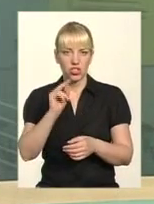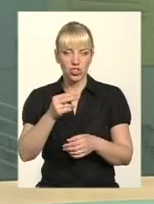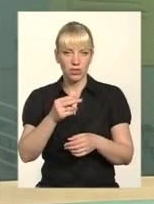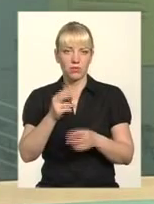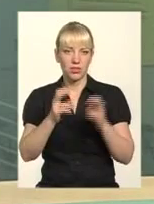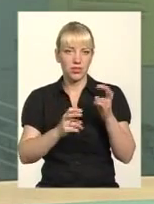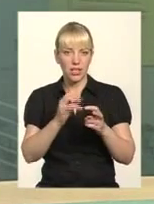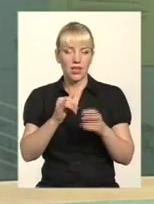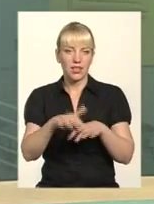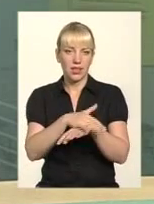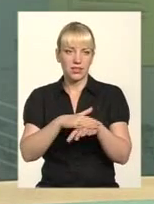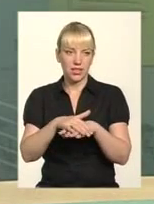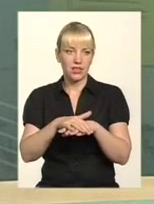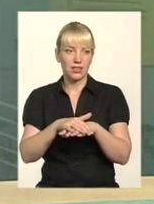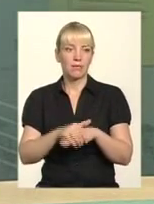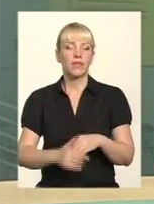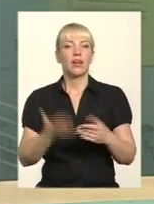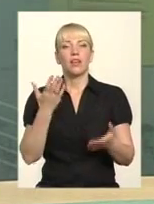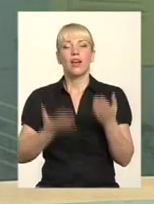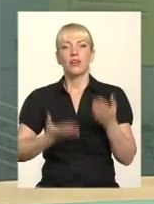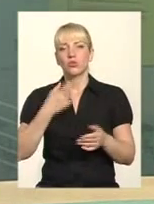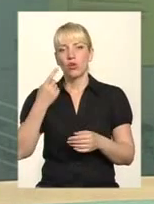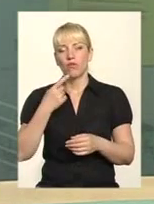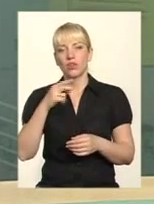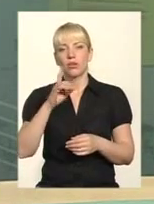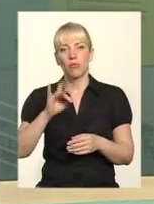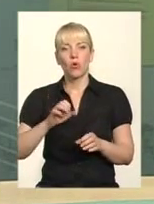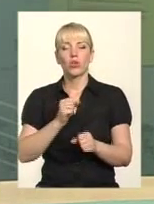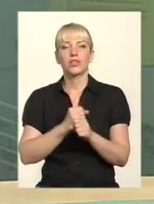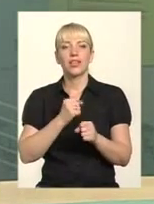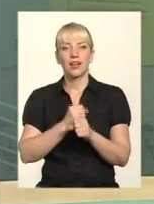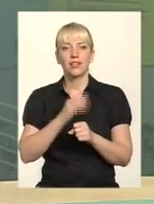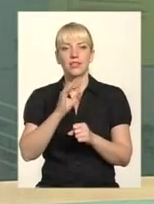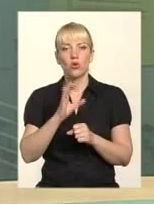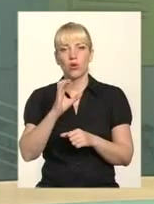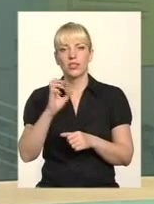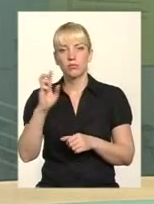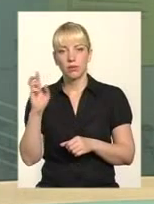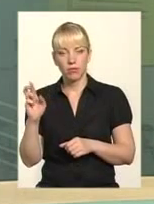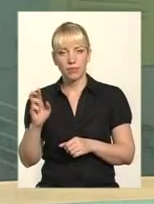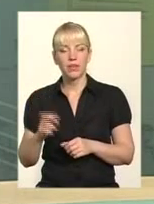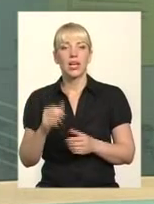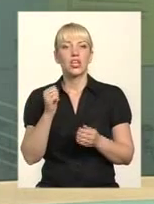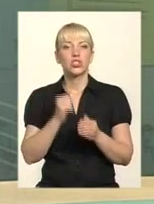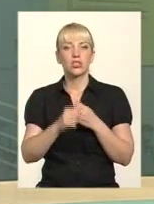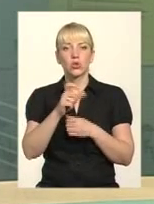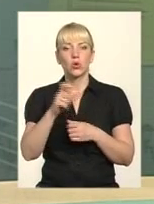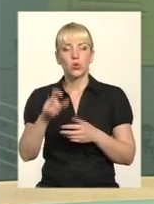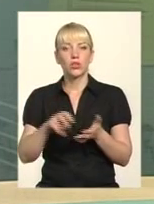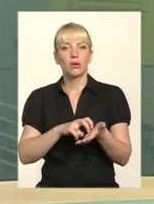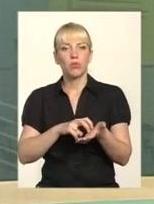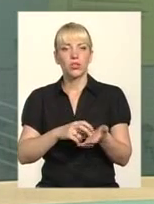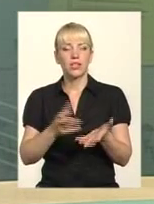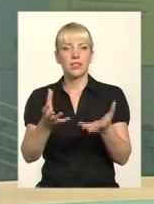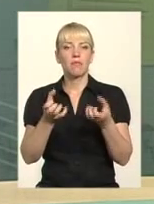про діяльність ОСББ, часто люди бояться брати